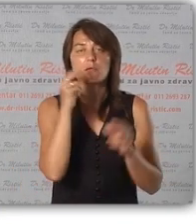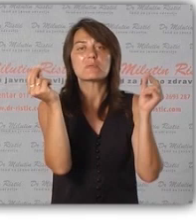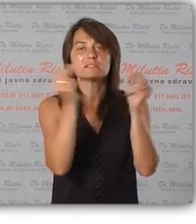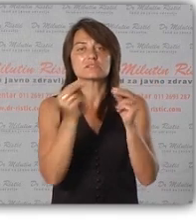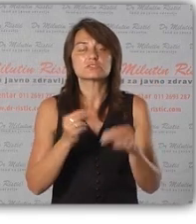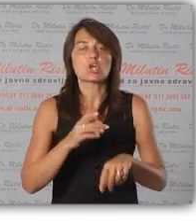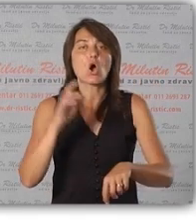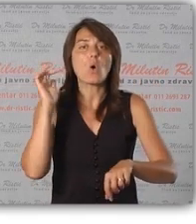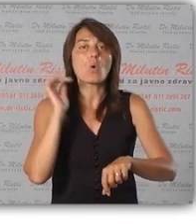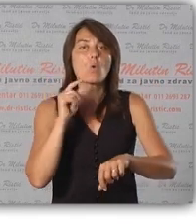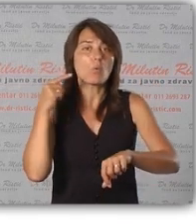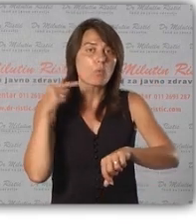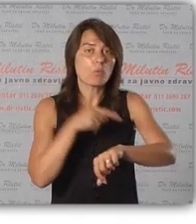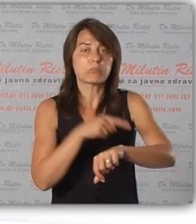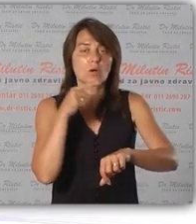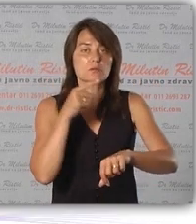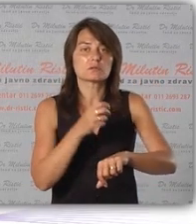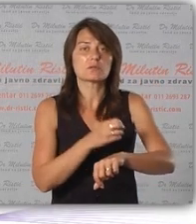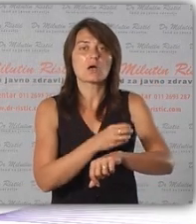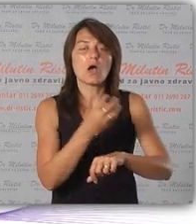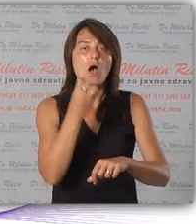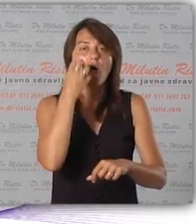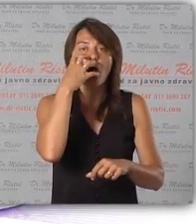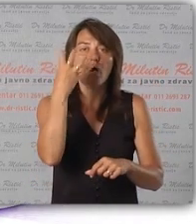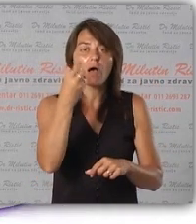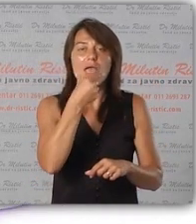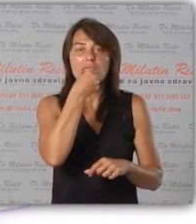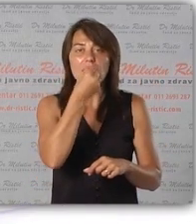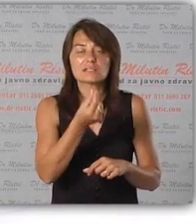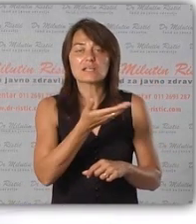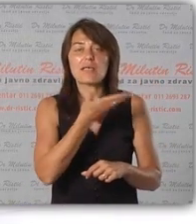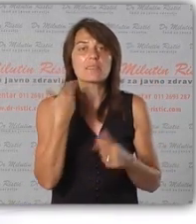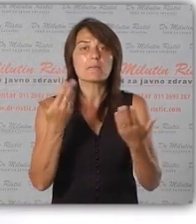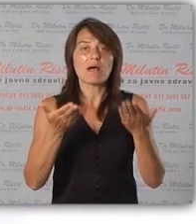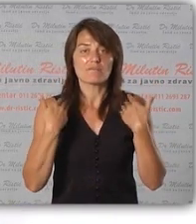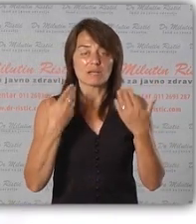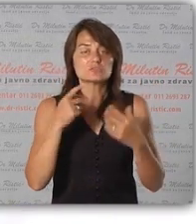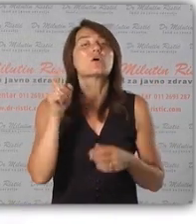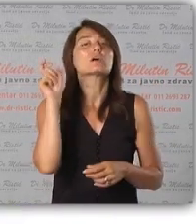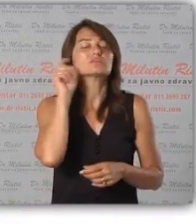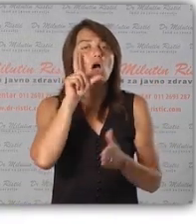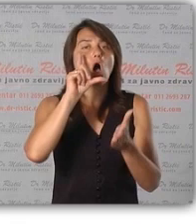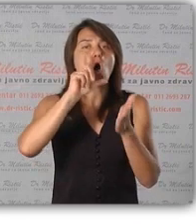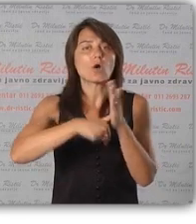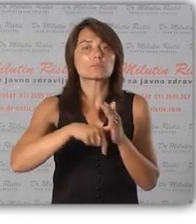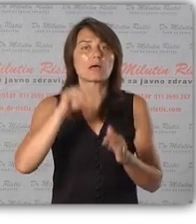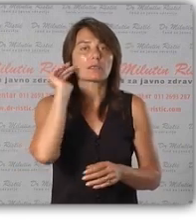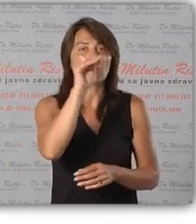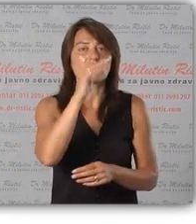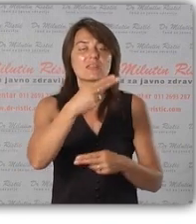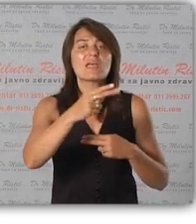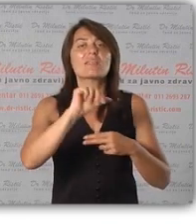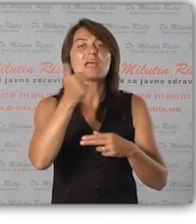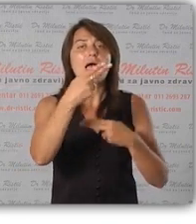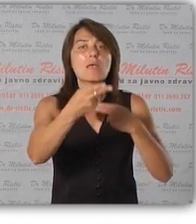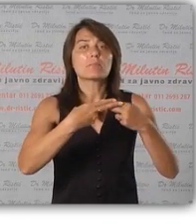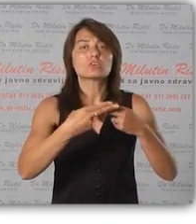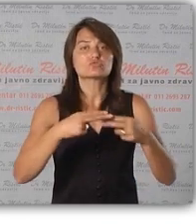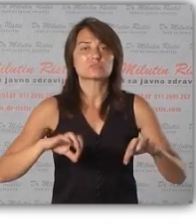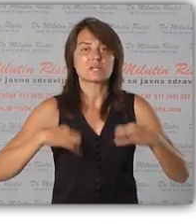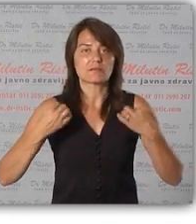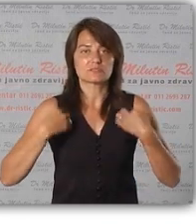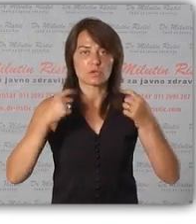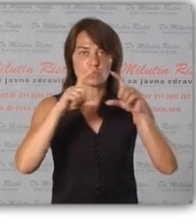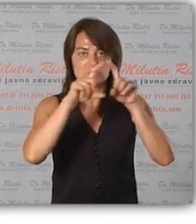lokalizovanu nego sistemsku na ubod insekta, otoka, apaka, usana jezika, nedostatak vazduha, svakako ćete se odmah javiti u